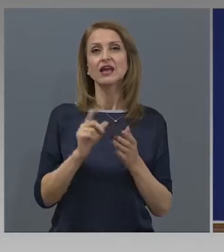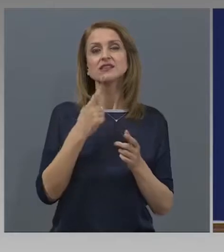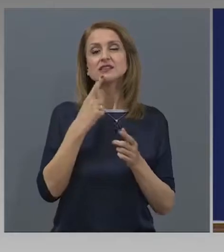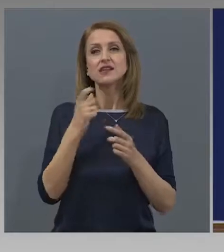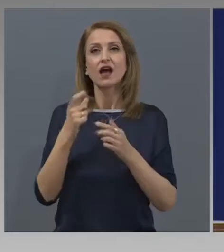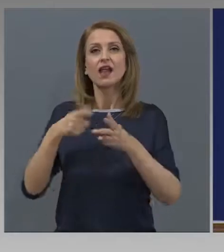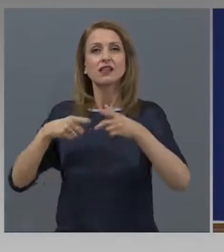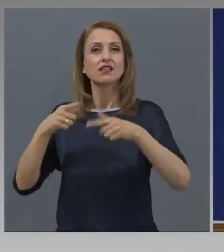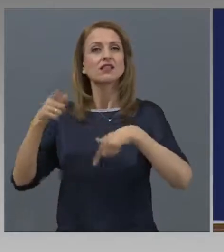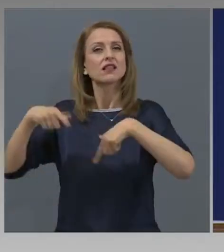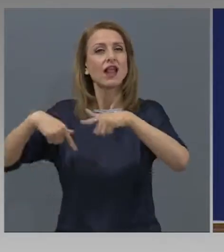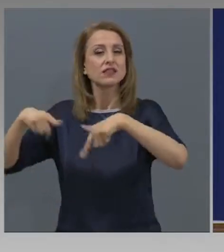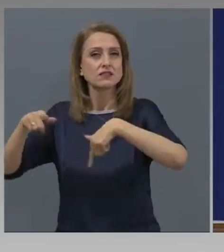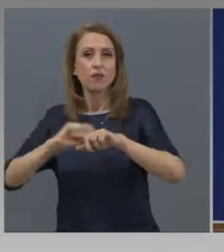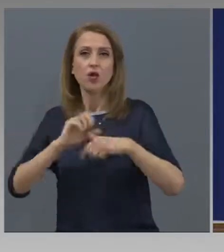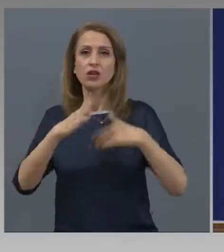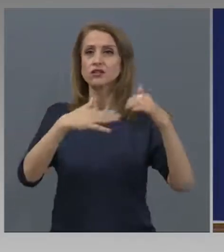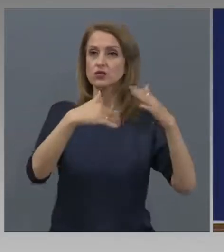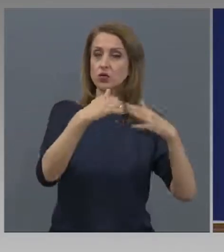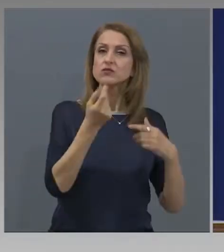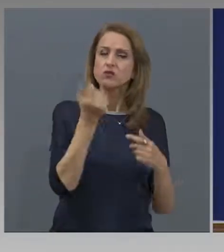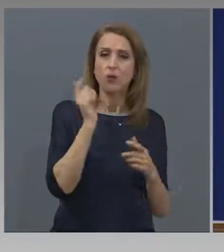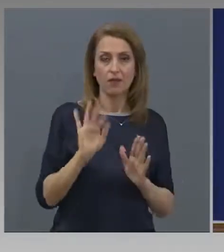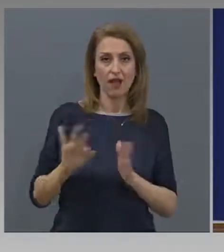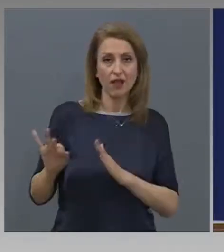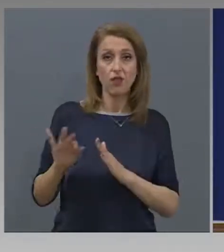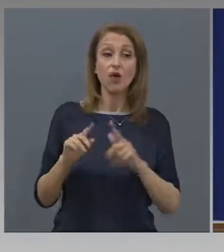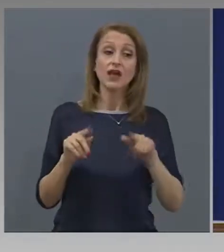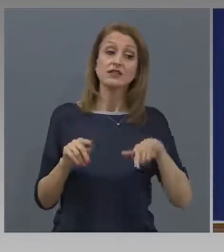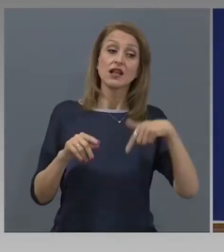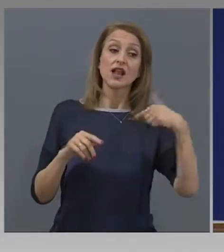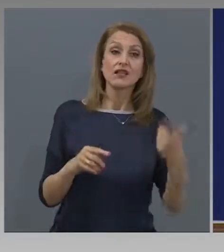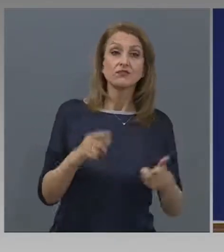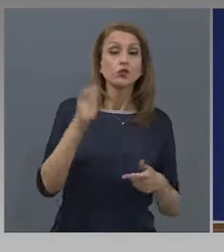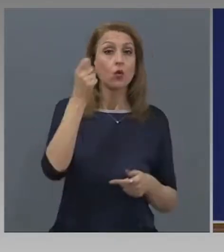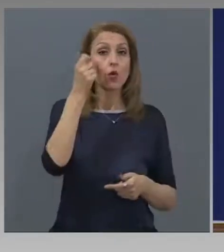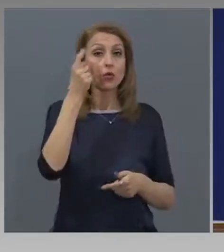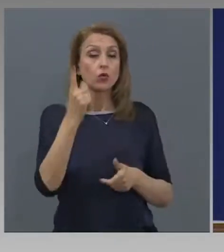строителство и следващите са култура, спорти и развлечения.